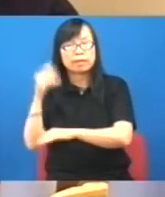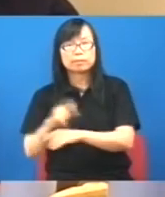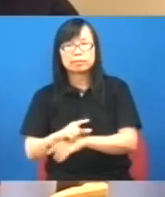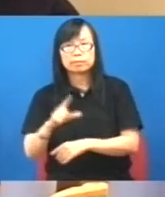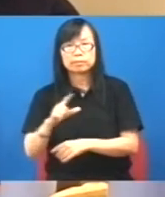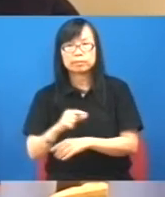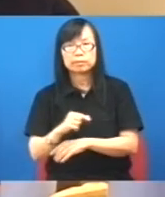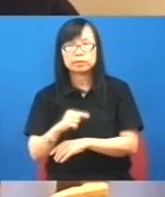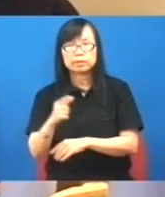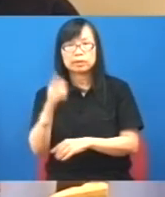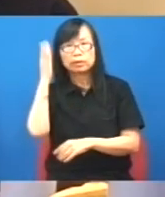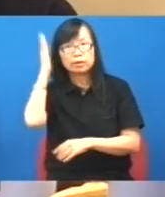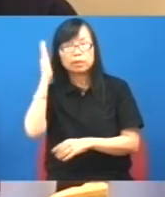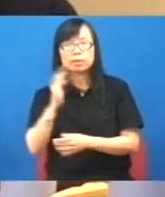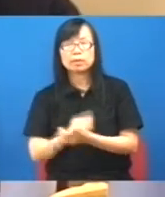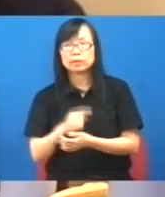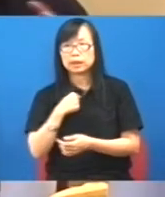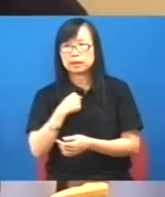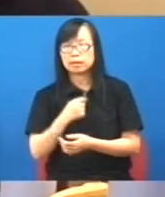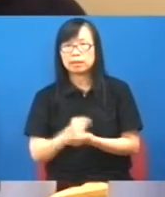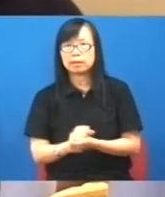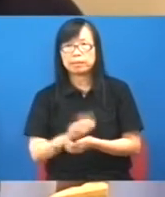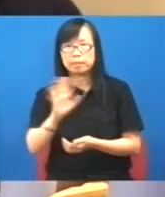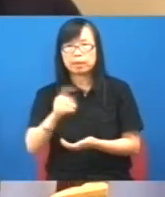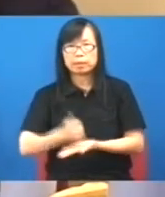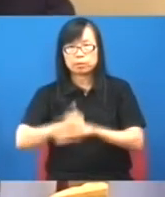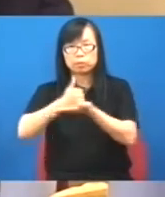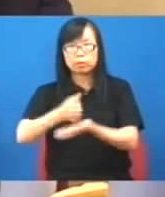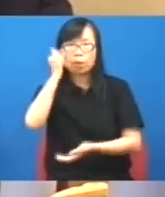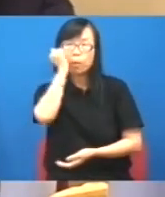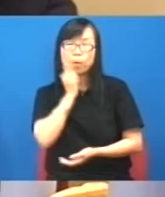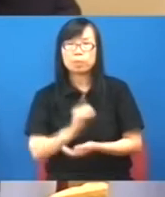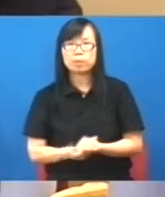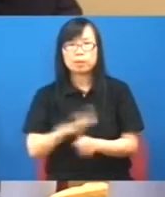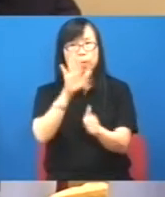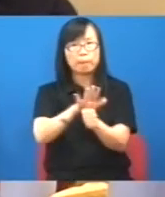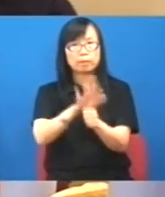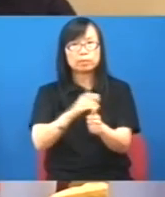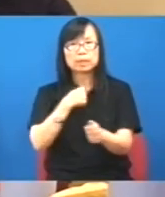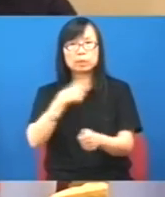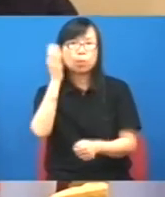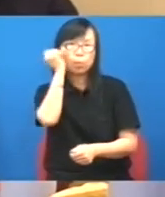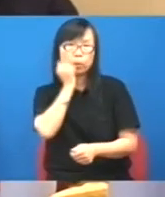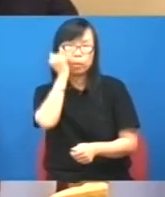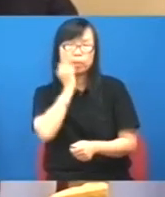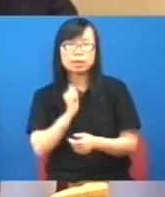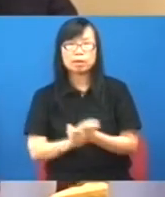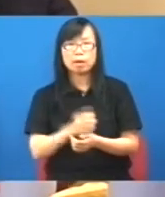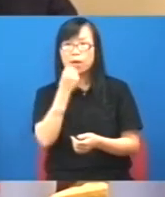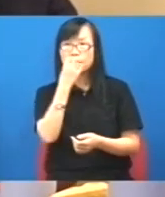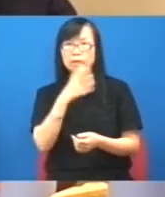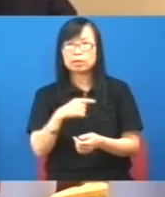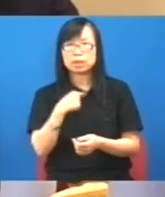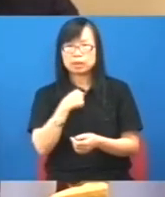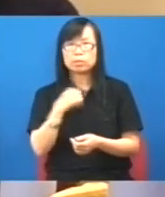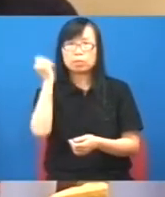不好他又改了現在這個不是很老這個是幫助最有需要的老人家香港最有需要